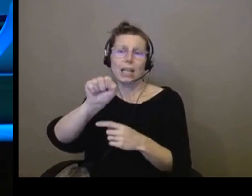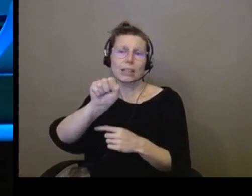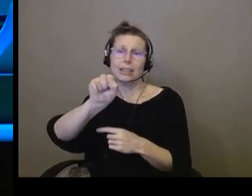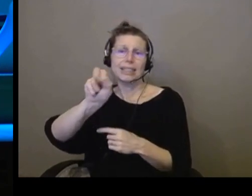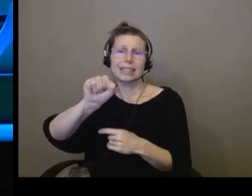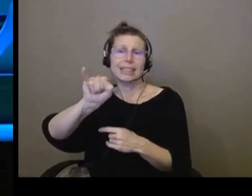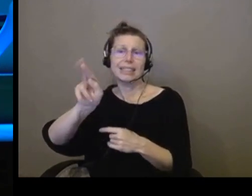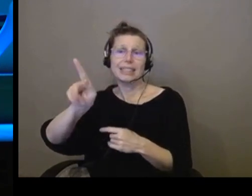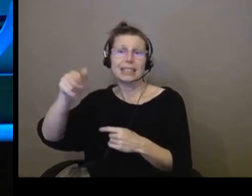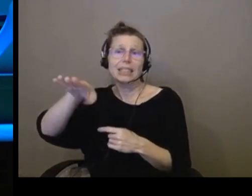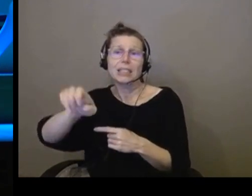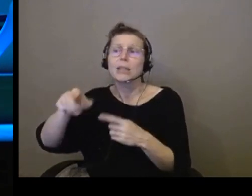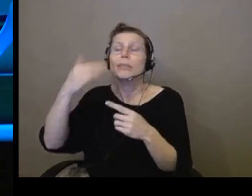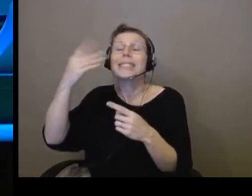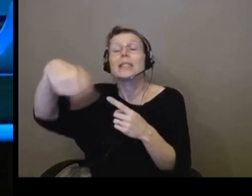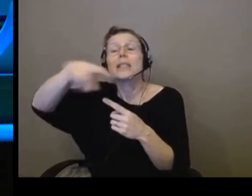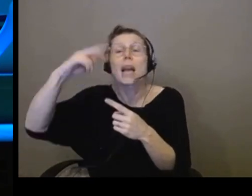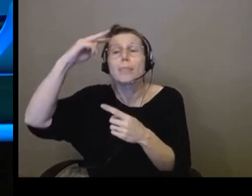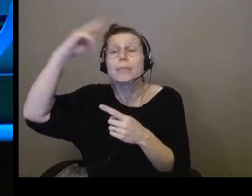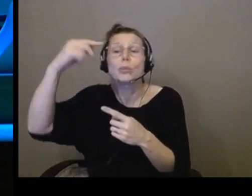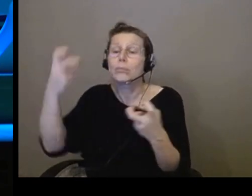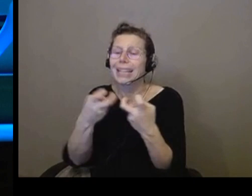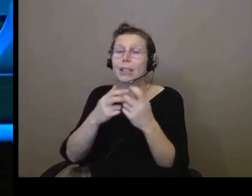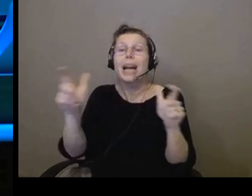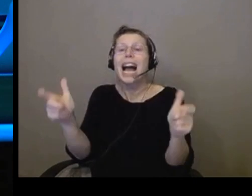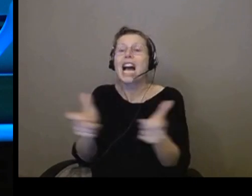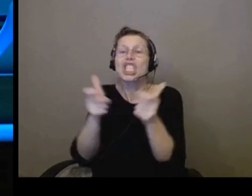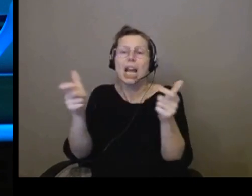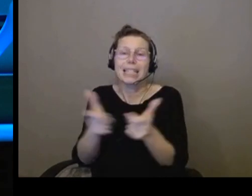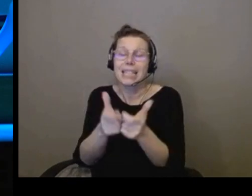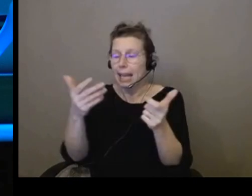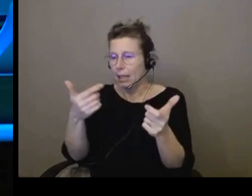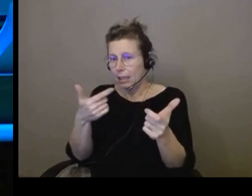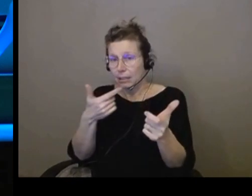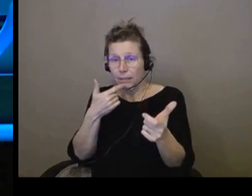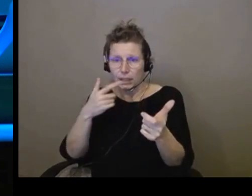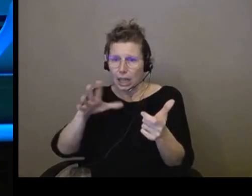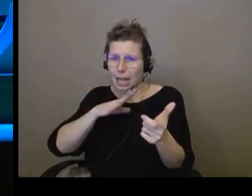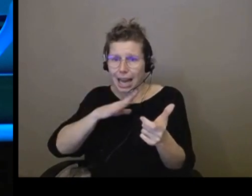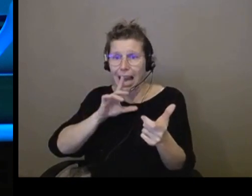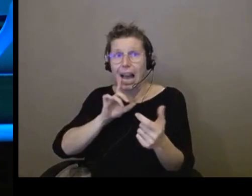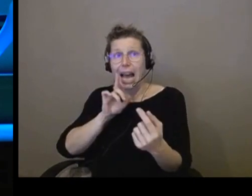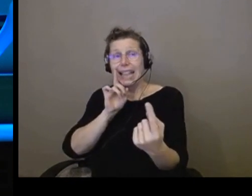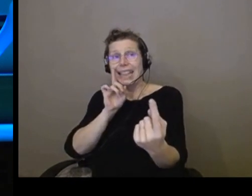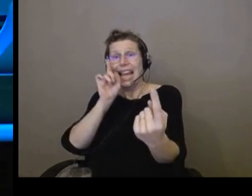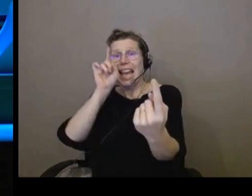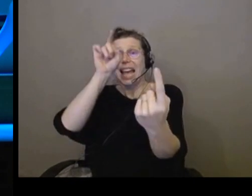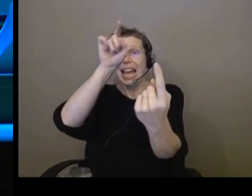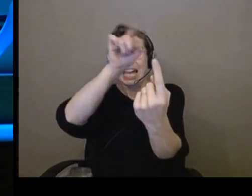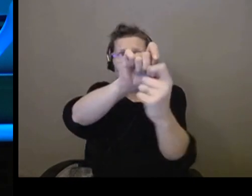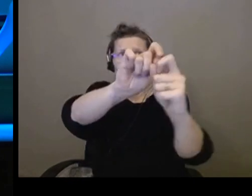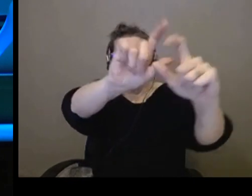à Châtelet-Léal. On écrit en très, très gros les destinations. met ça essentiellement dans les gares où c'est un peu difficile de s'orienter. Donc, c'est évidemment utile